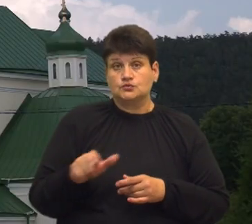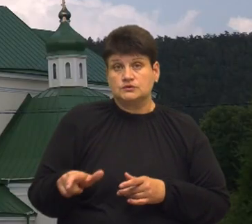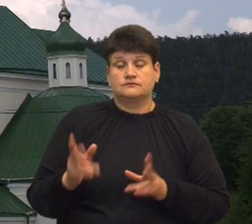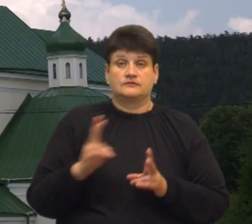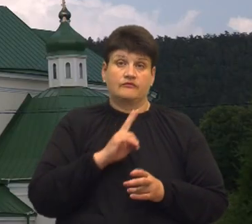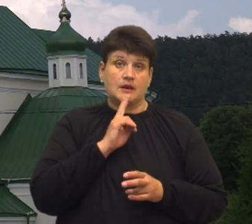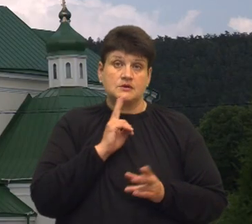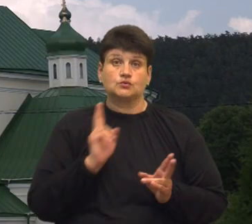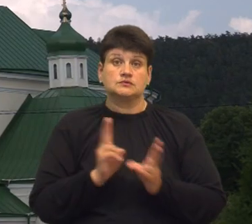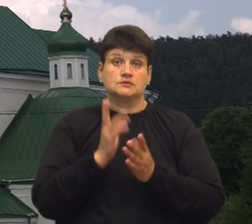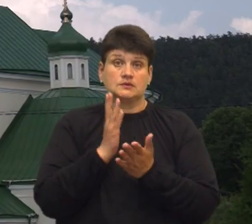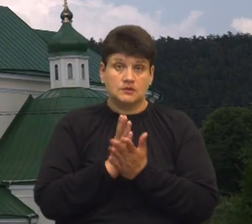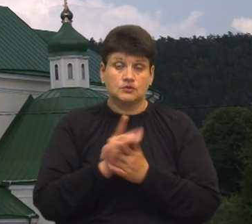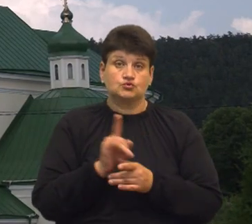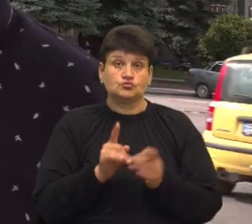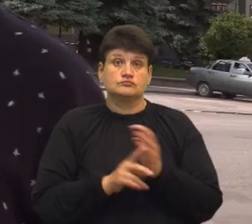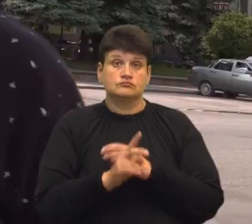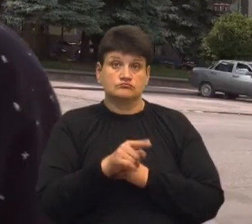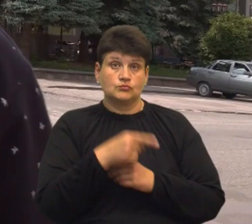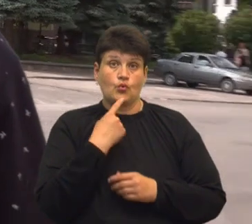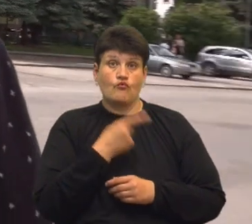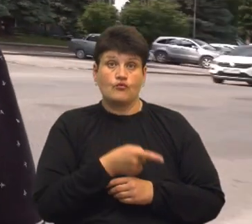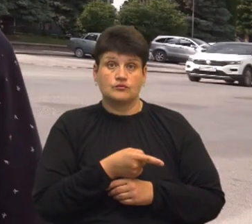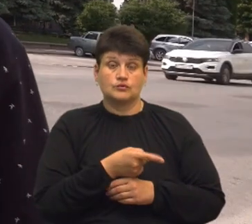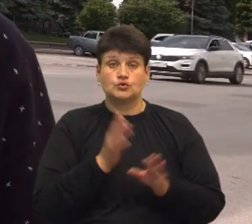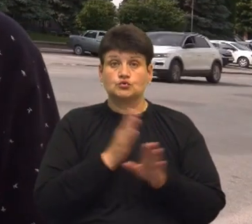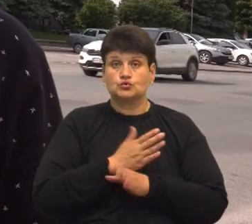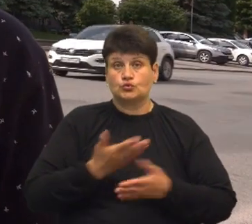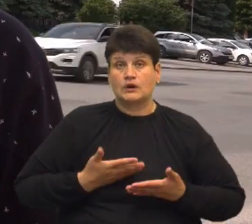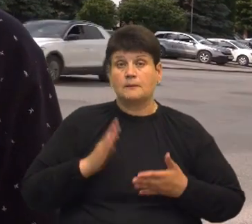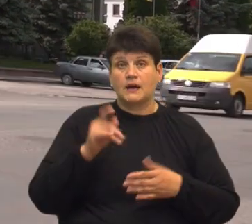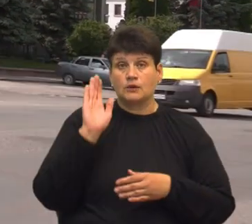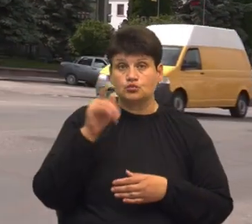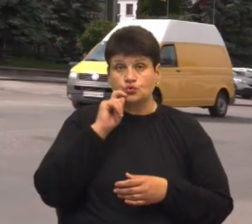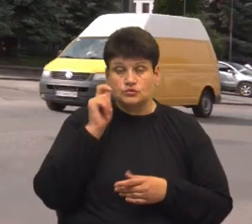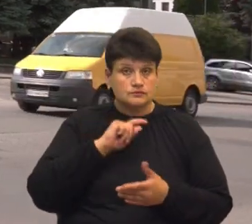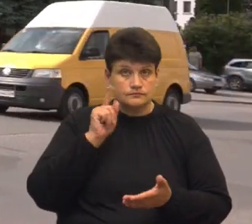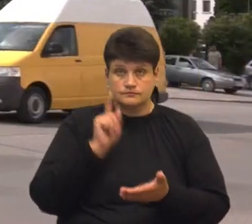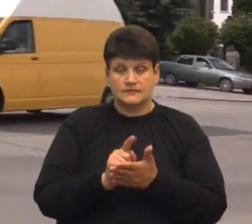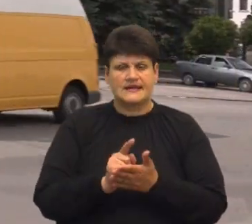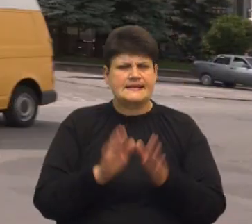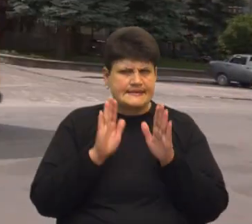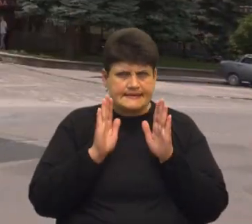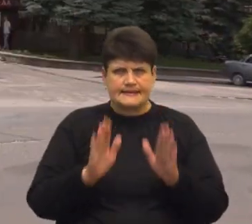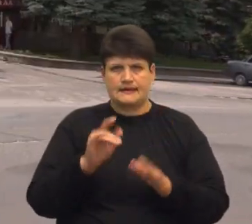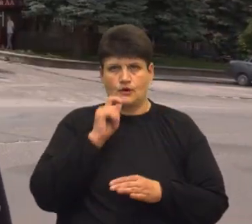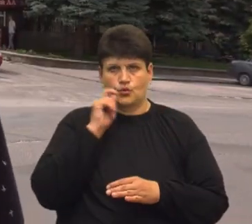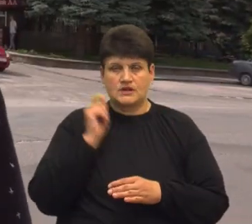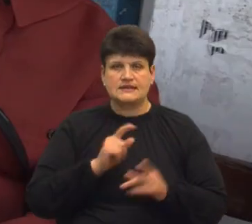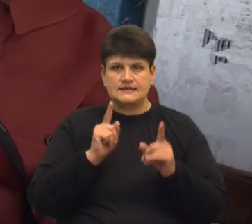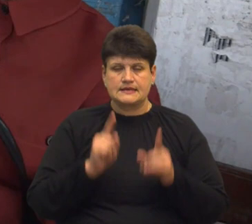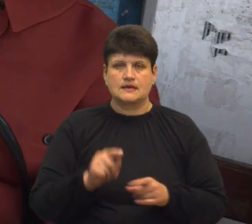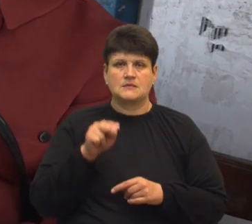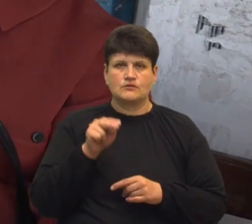щодо Свято-Миколаївського собору, кажуть. Доля собору має бути українською, безперечно. Тільки українська, тільки православна церква